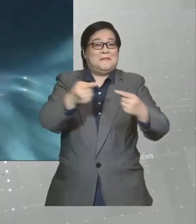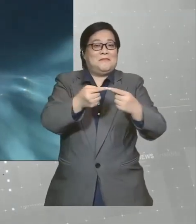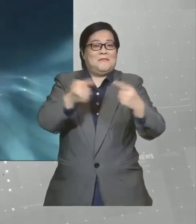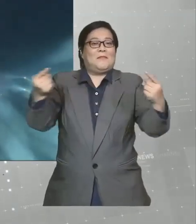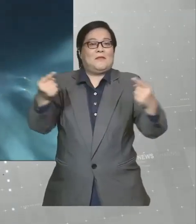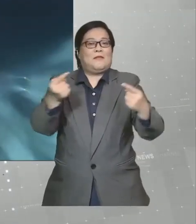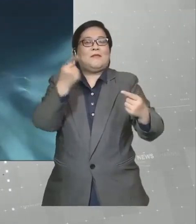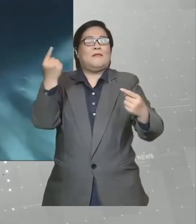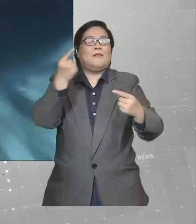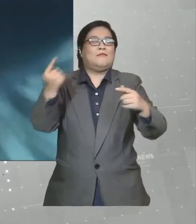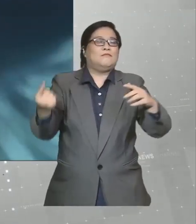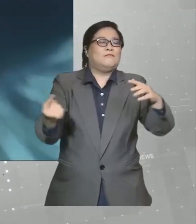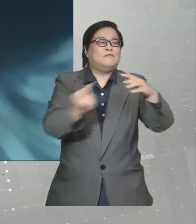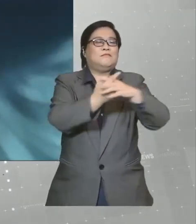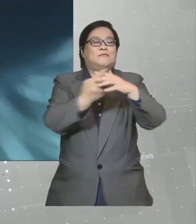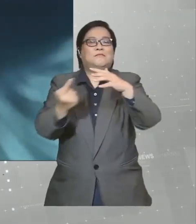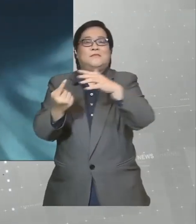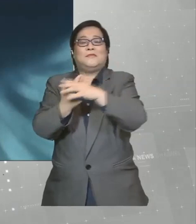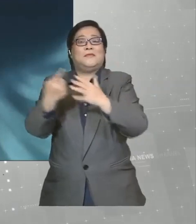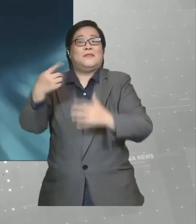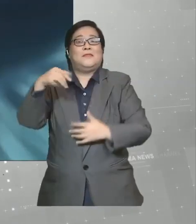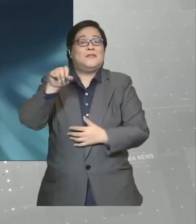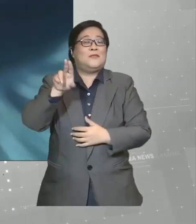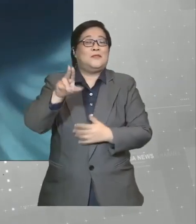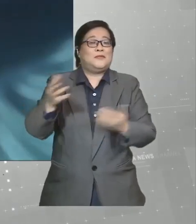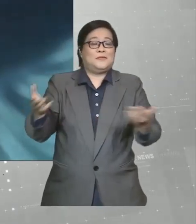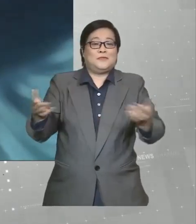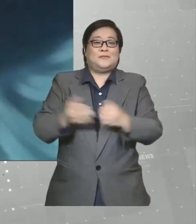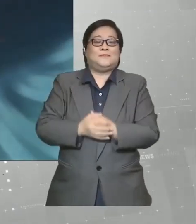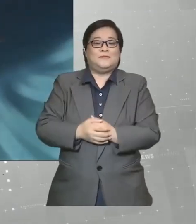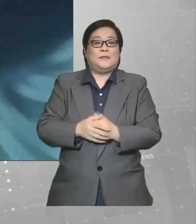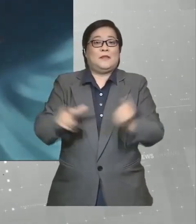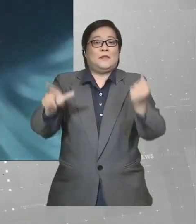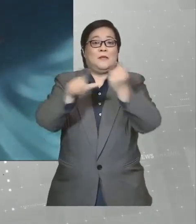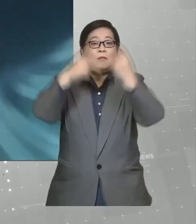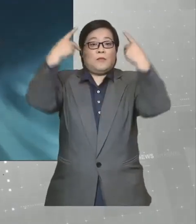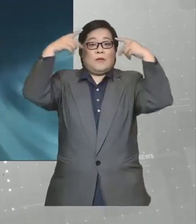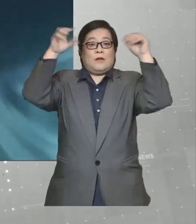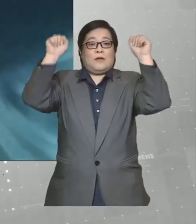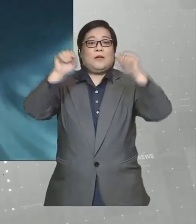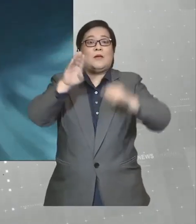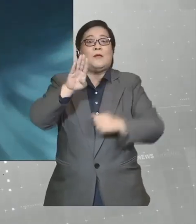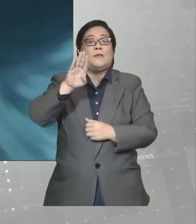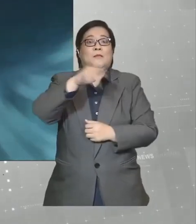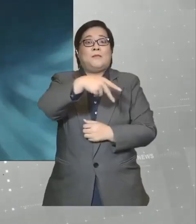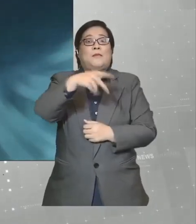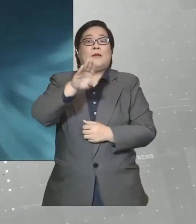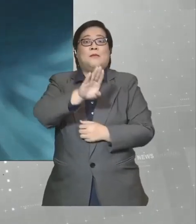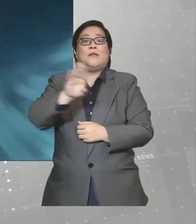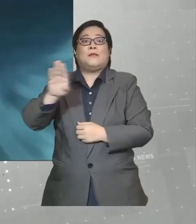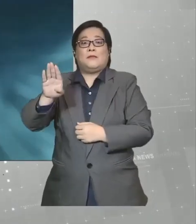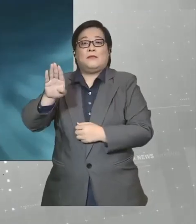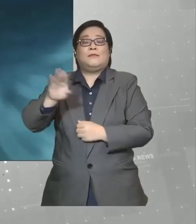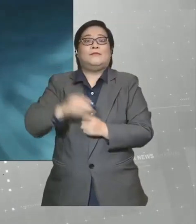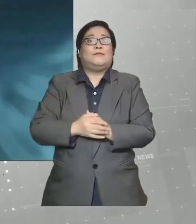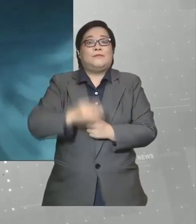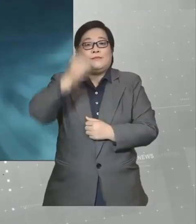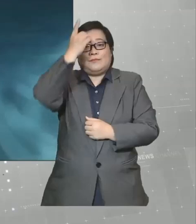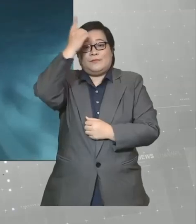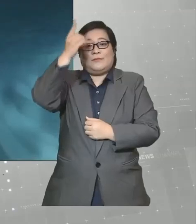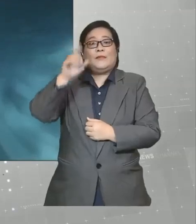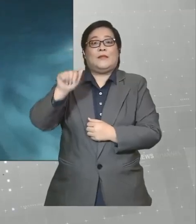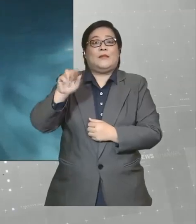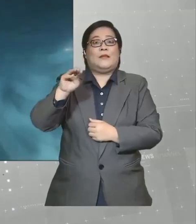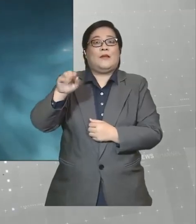yang akan sentiasa menjadikan setiap perkara sebagai isu. Timbalan Presiden Parti Pesaka Bumi Putra Bersatu